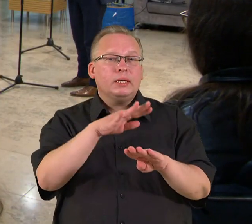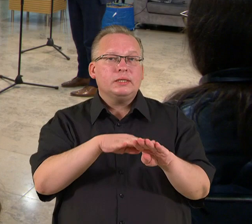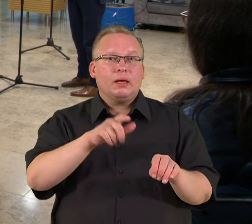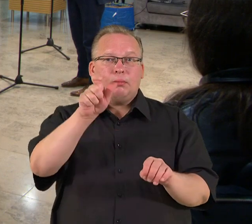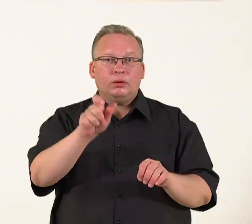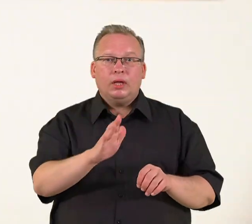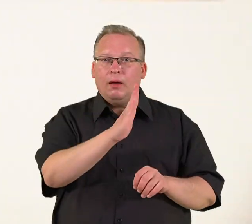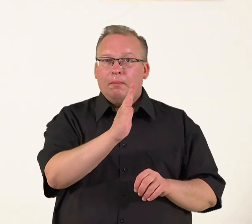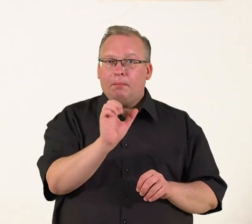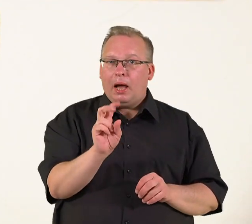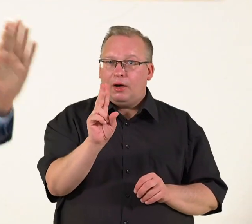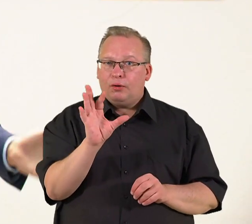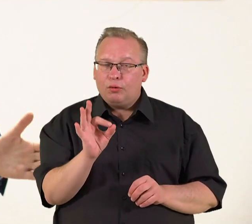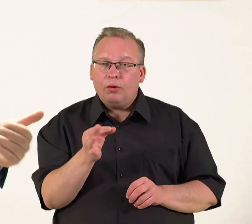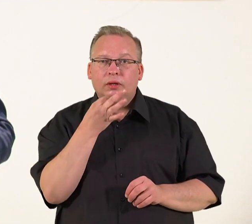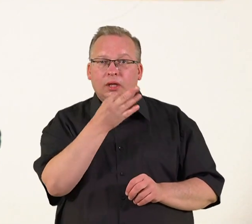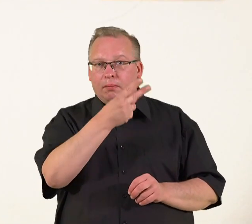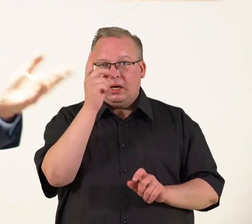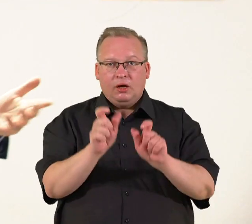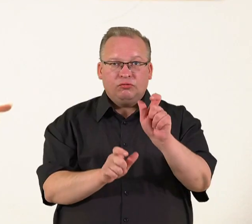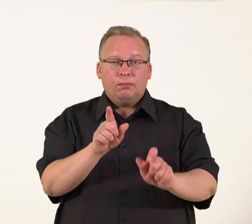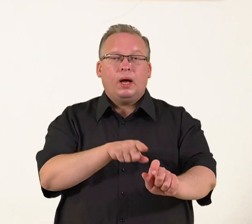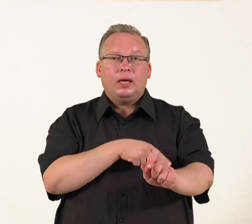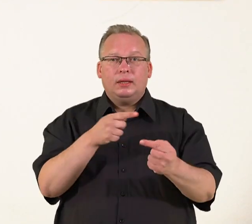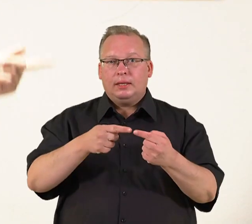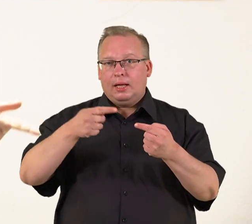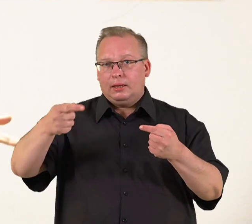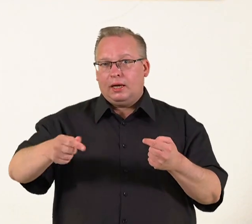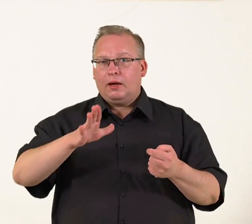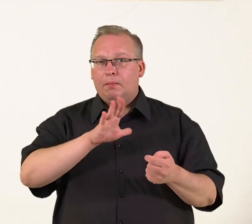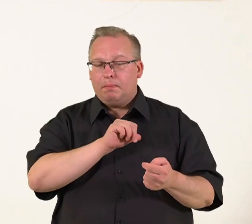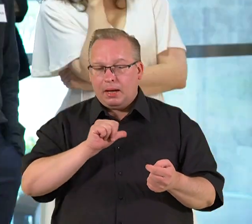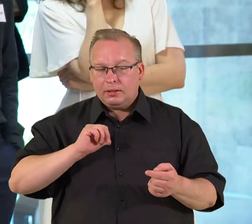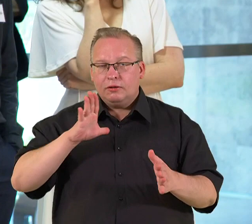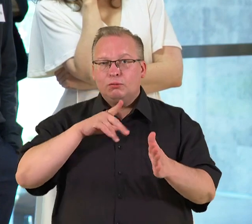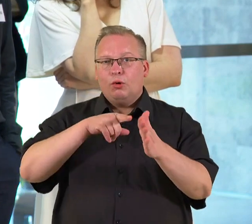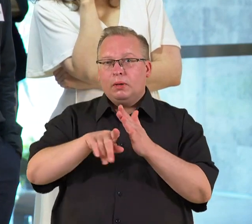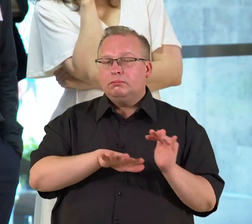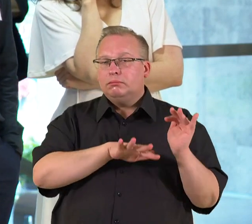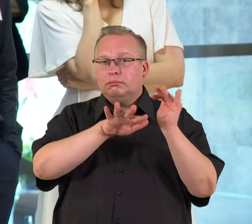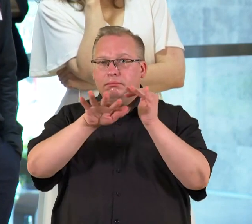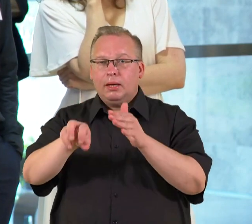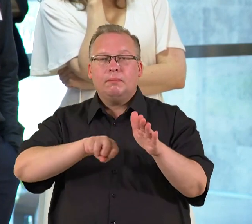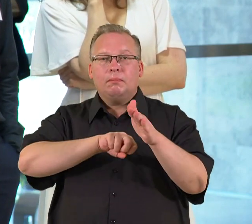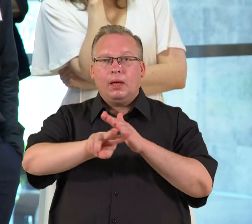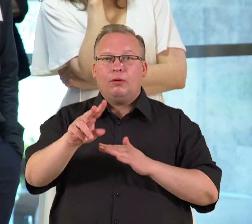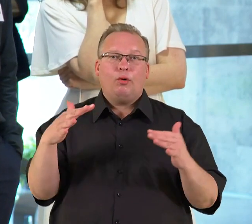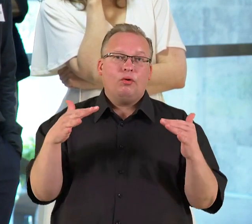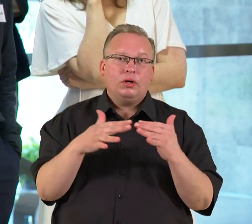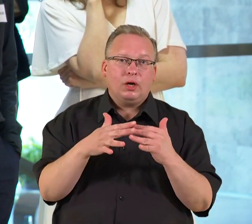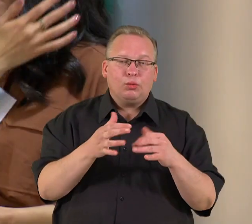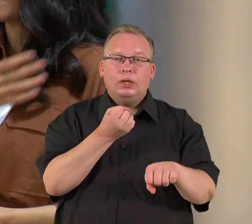nario Vytauto Bako teigimu, Lietuvos žmonės ilgą laiką patys buvo pabėgėliai ir migrantai, bėgo nuo karų,